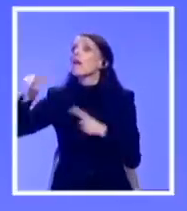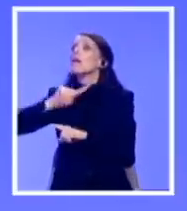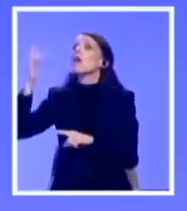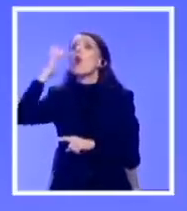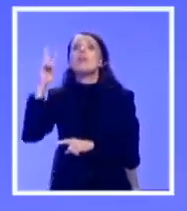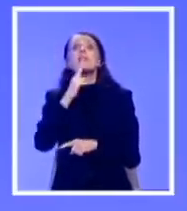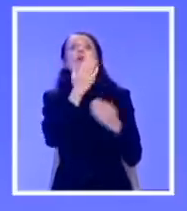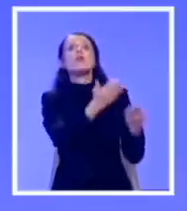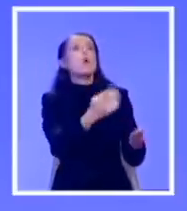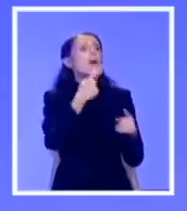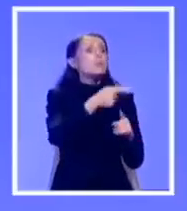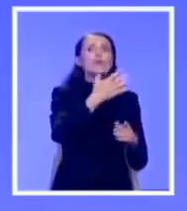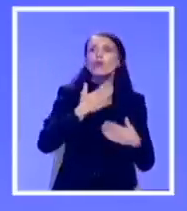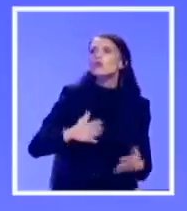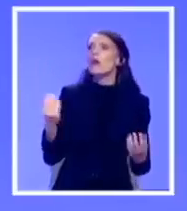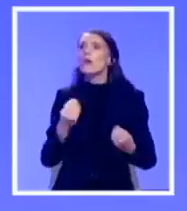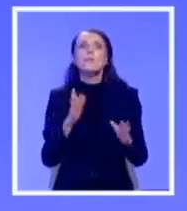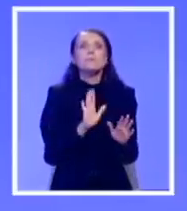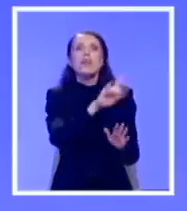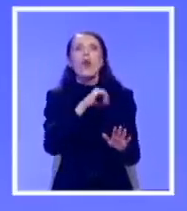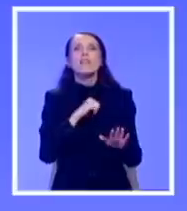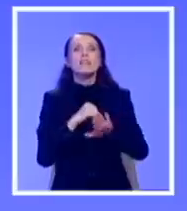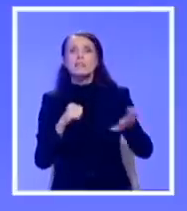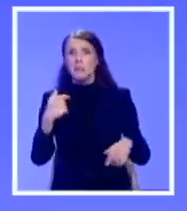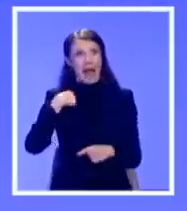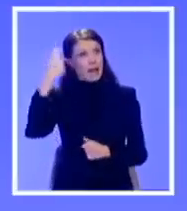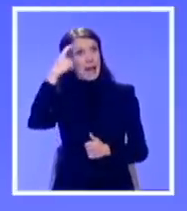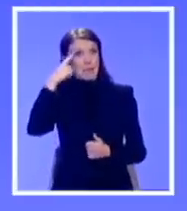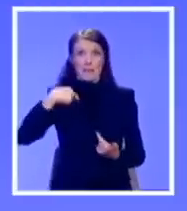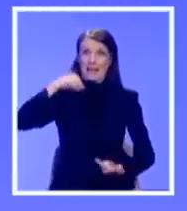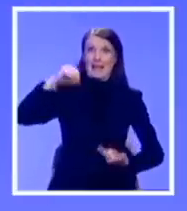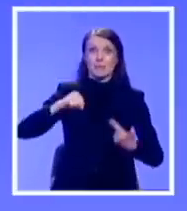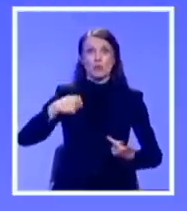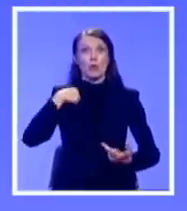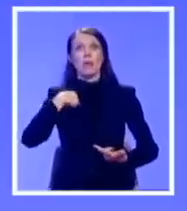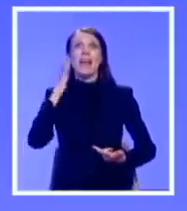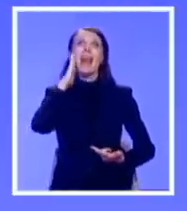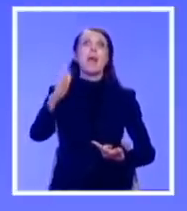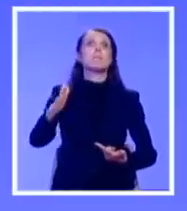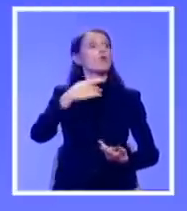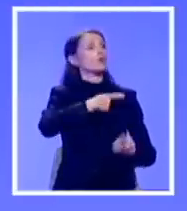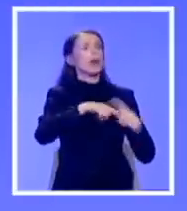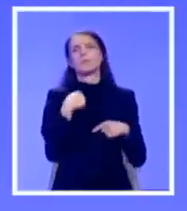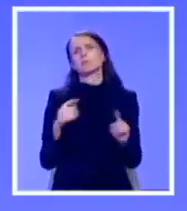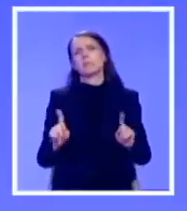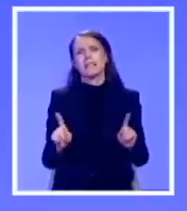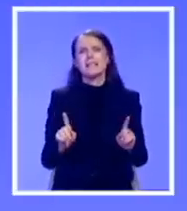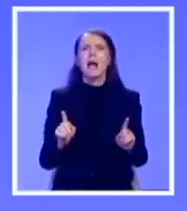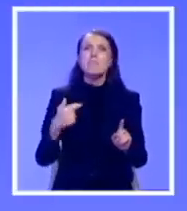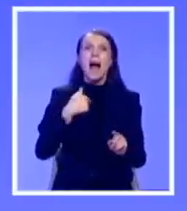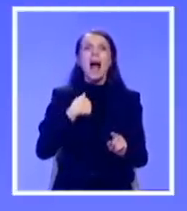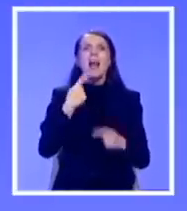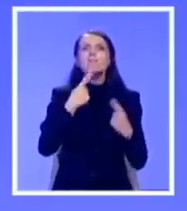njihov glas ne može da se čuje. Ja nisam ni najpametniji, ni najsposobniji, ni najpošteniji među njima, ali mene je vrlo teško